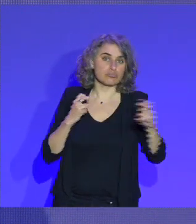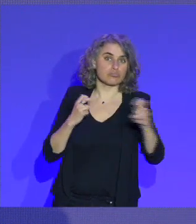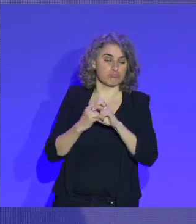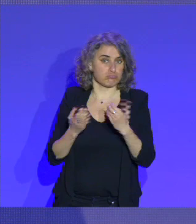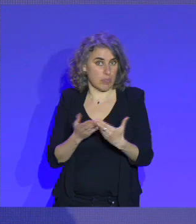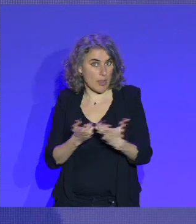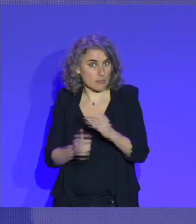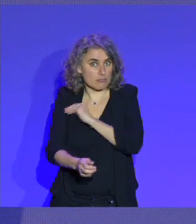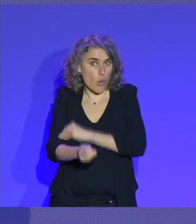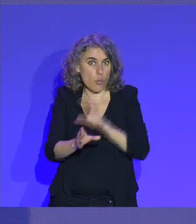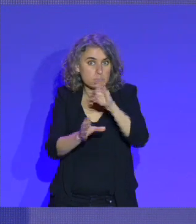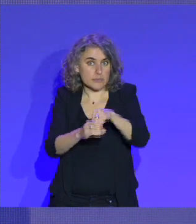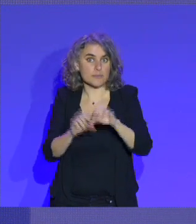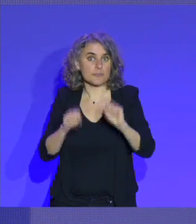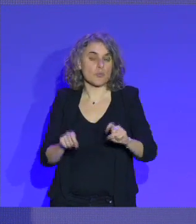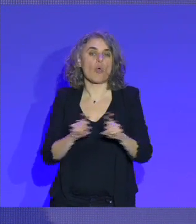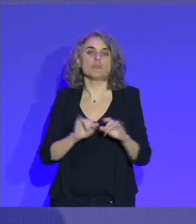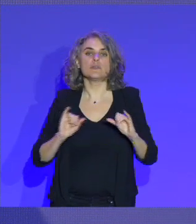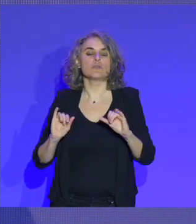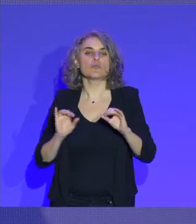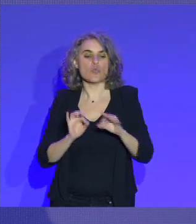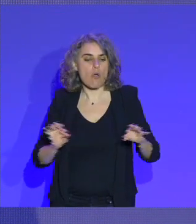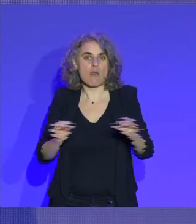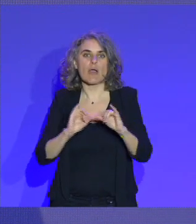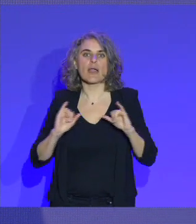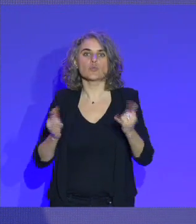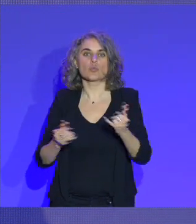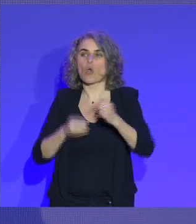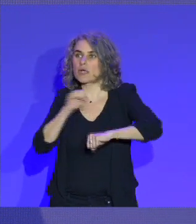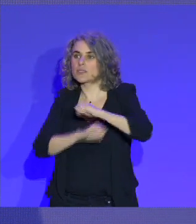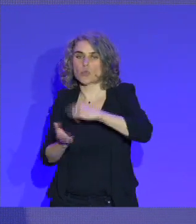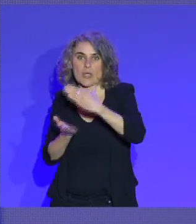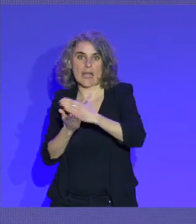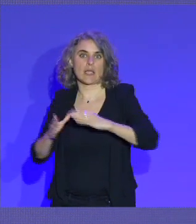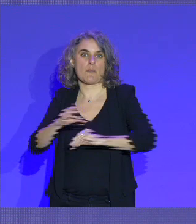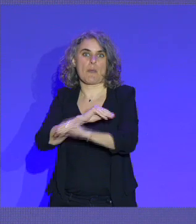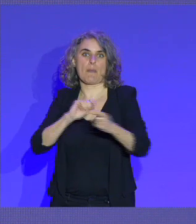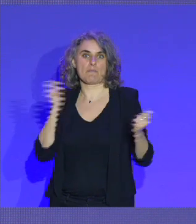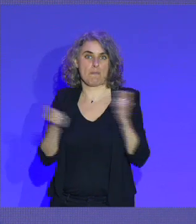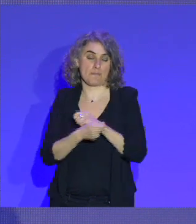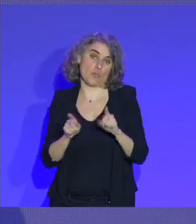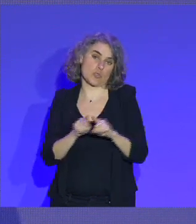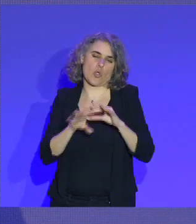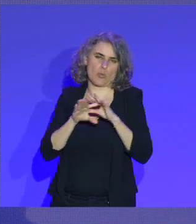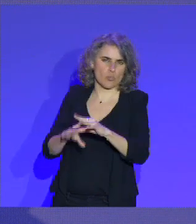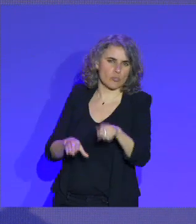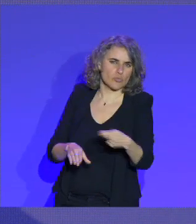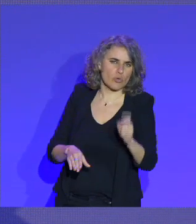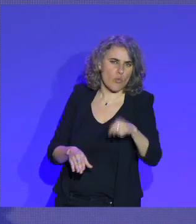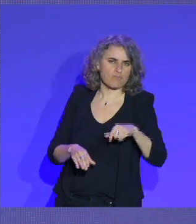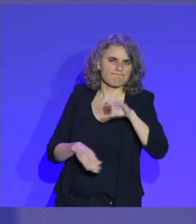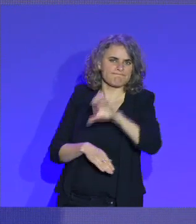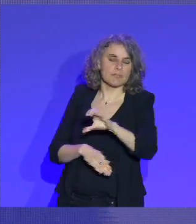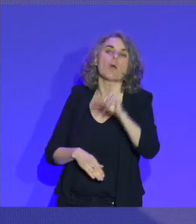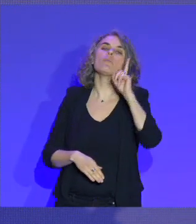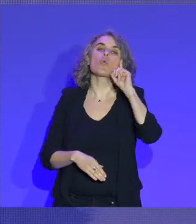évidemment l'aménagement des cours de récréation. C'est l'organisation des classes. Et puis, ça doit être accompagné, puisqu'on veut que nos